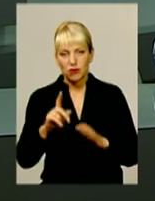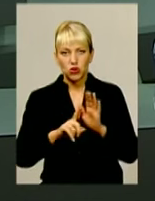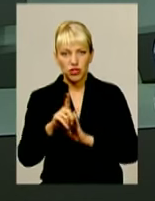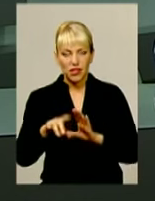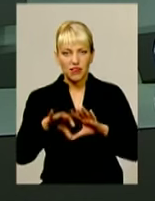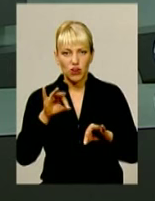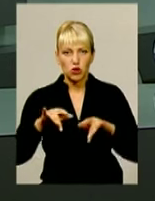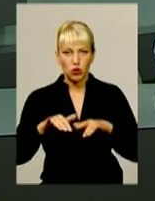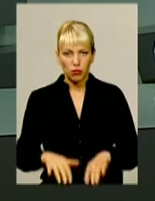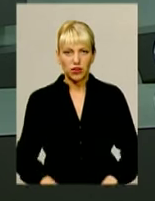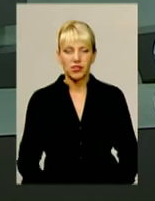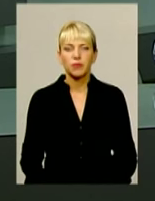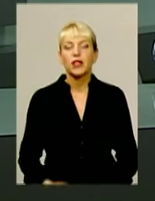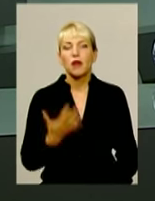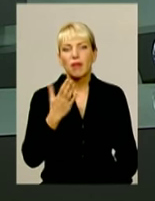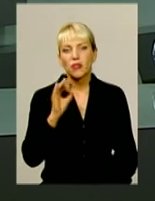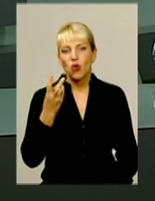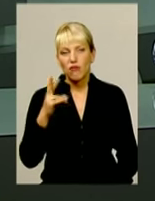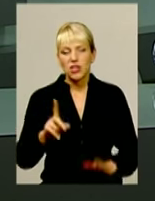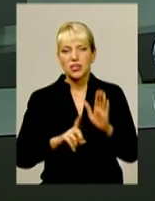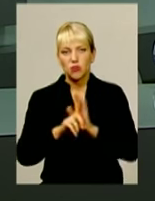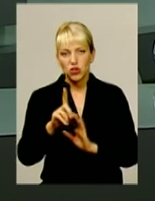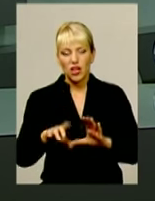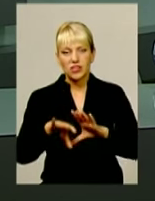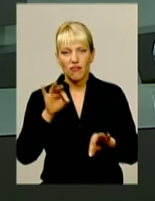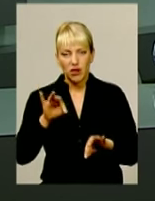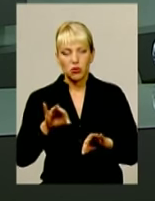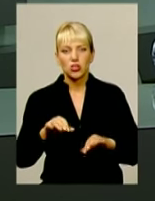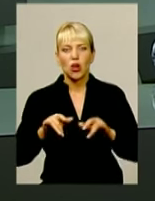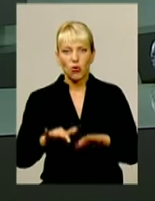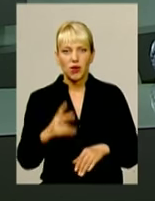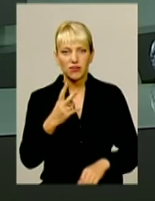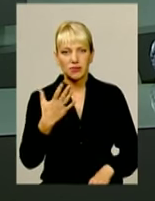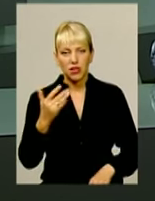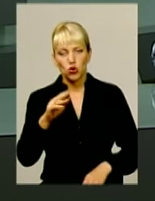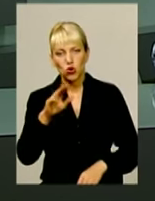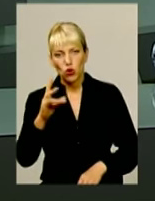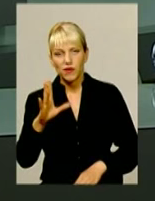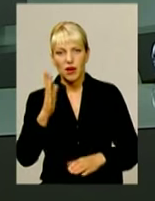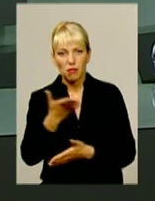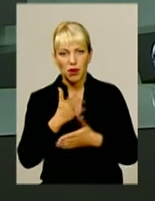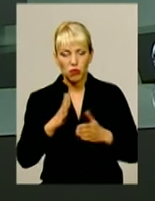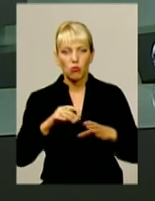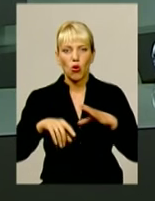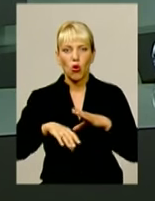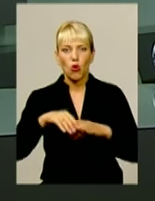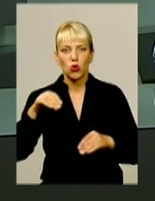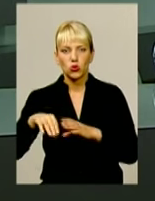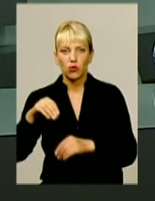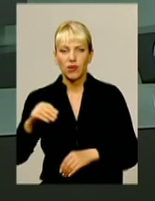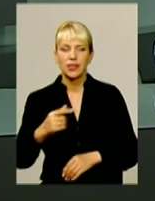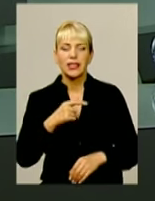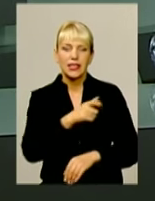25 жовтня ми голосуватимемо за депутатів сільських,